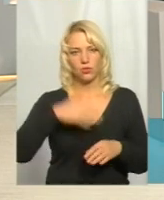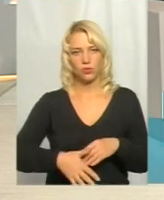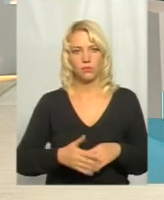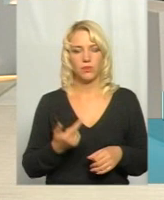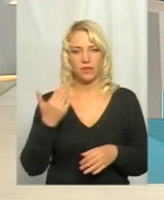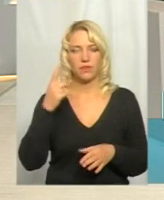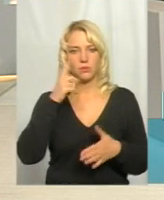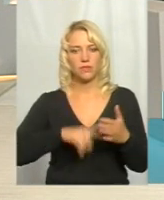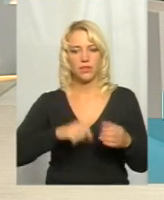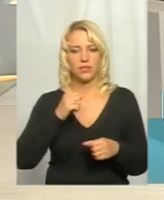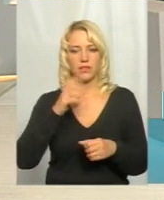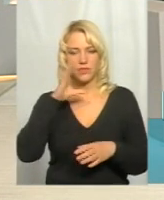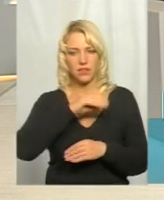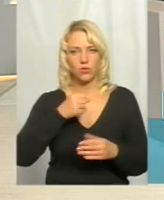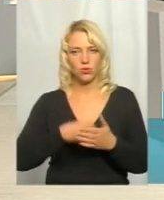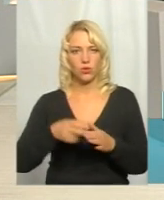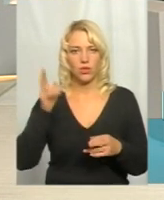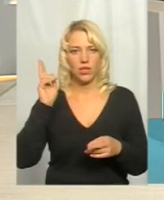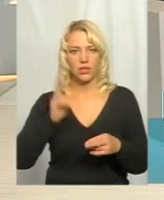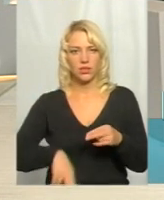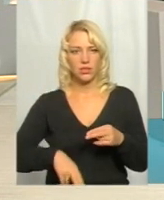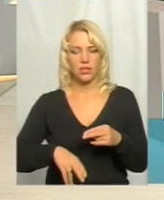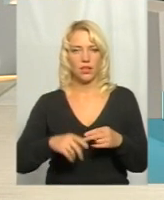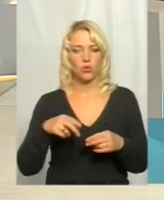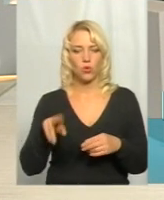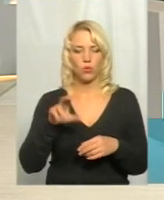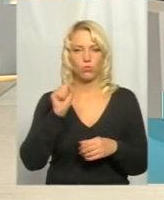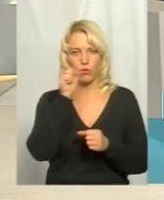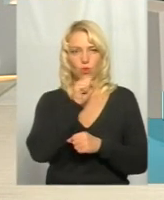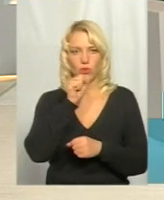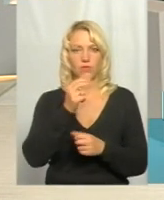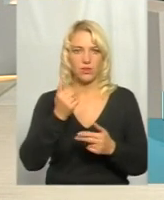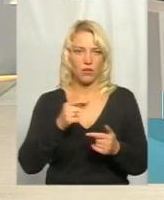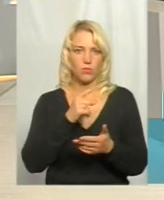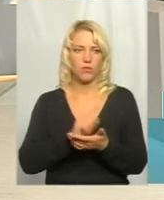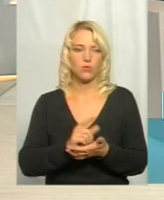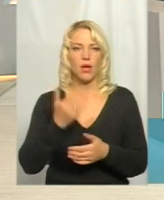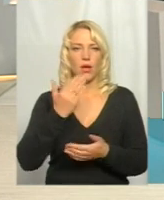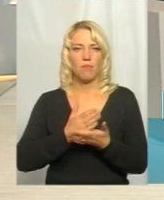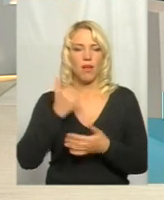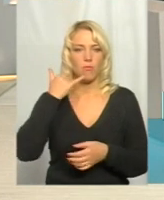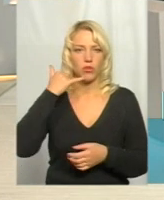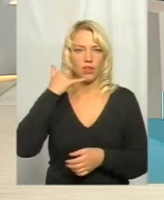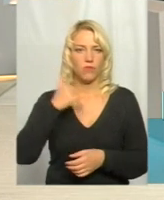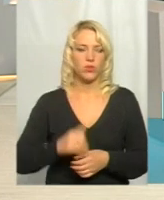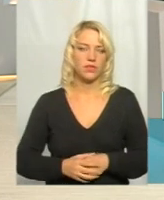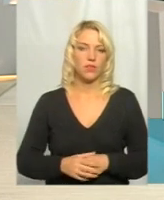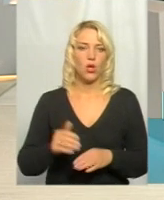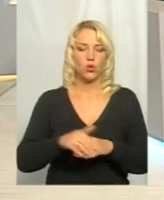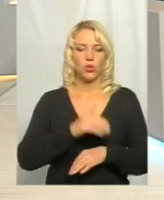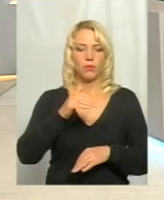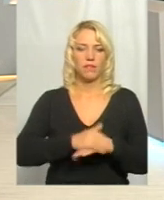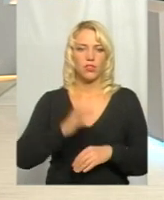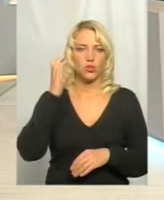сподіваєтеся встигнути до кінця, до перших Обов'язково, обов'язково. Маємо телефонний дзвінок. Добрий вечір,